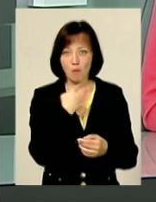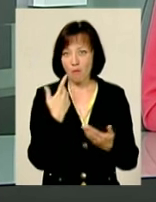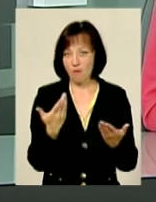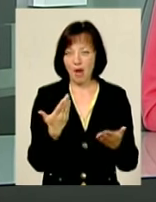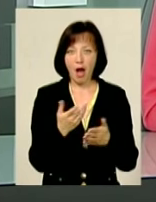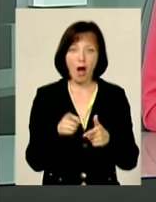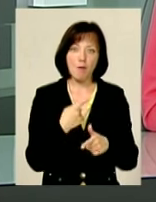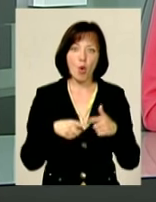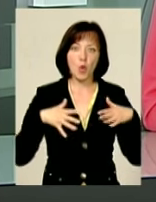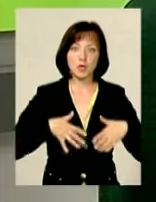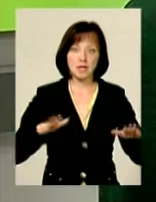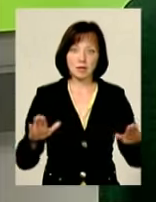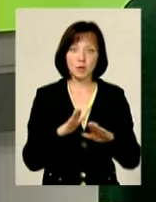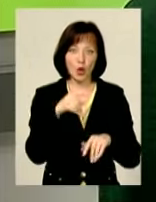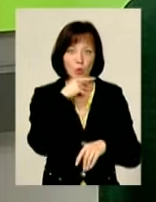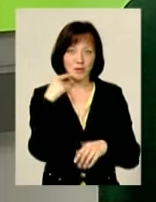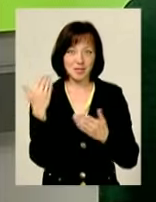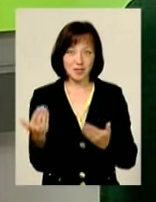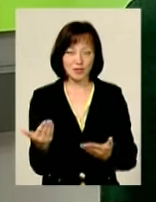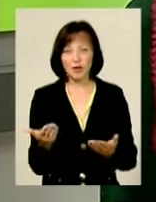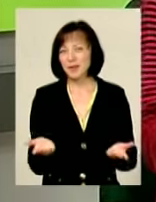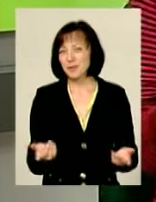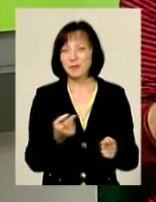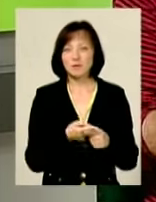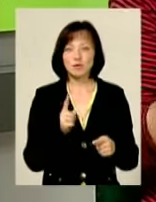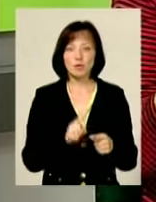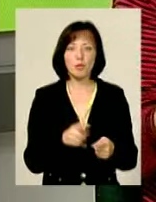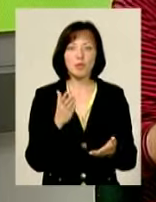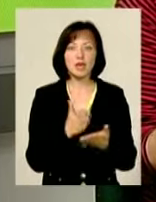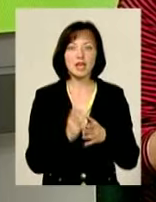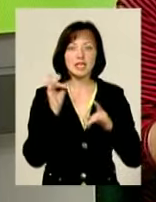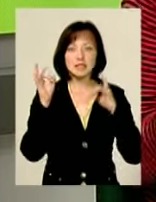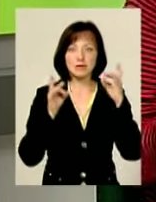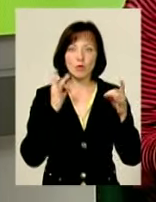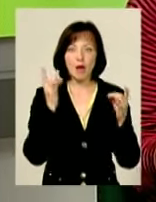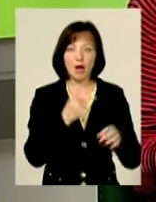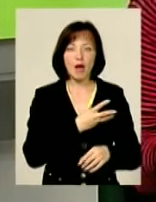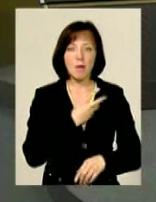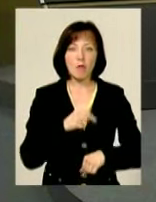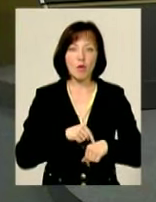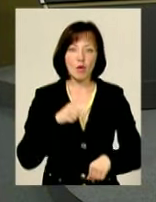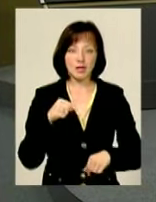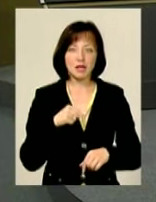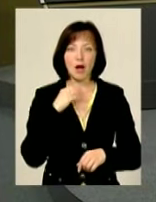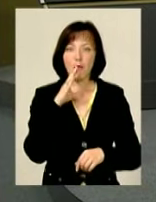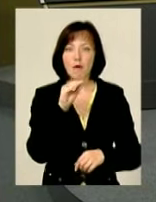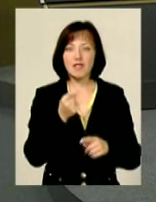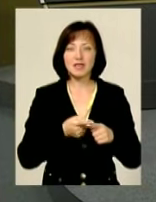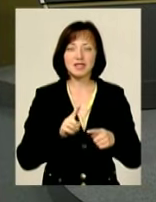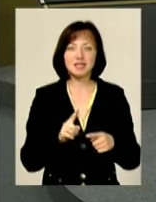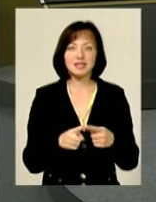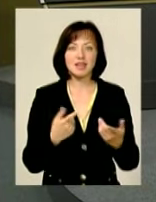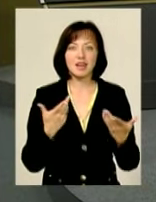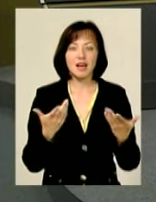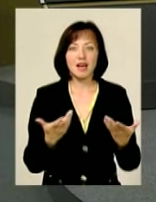наприклад, грузинську пісню, хай вони заспівають її російською. Ну, в цьому ж є, розумієте, звук, емоція. Мова – це вібрація. Це